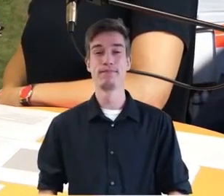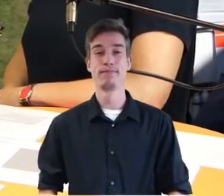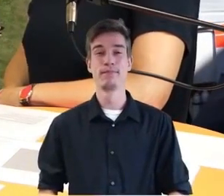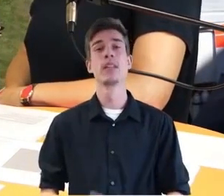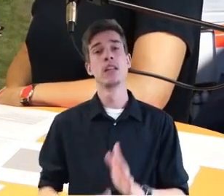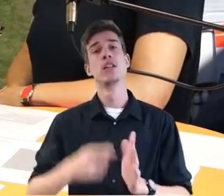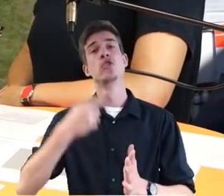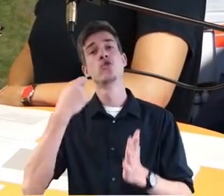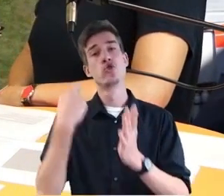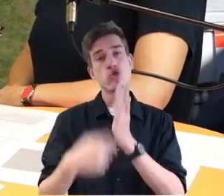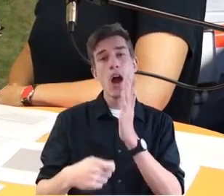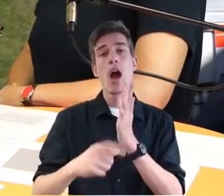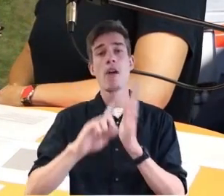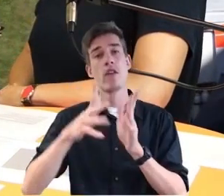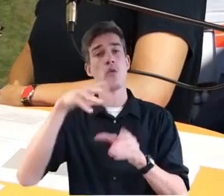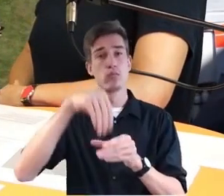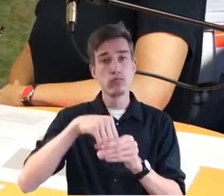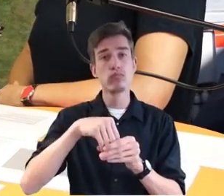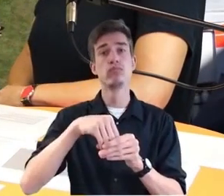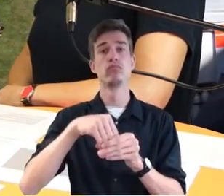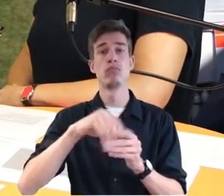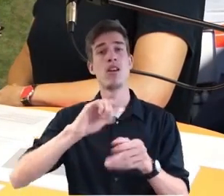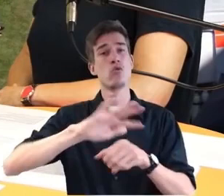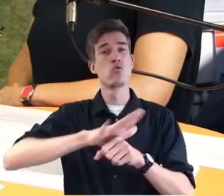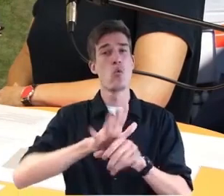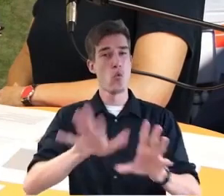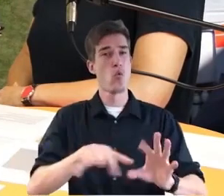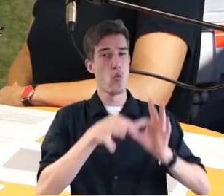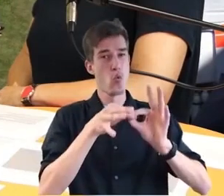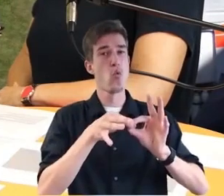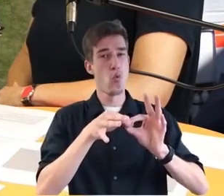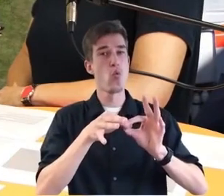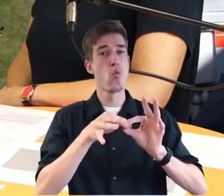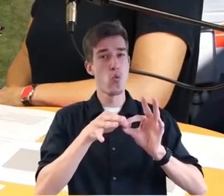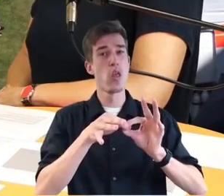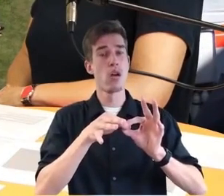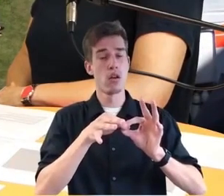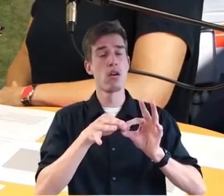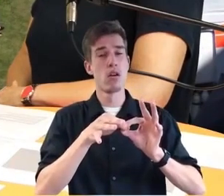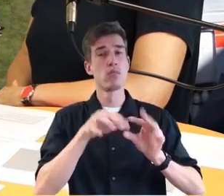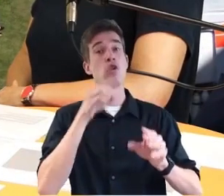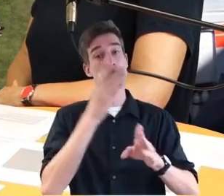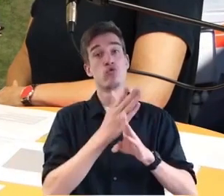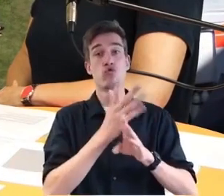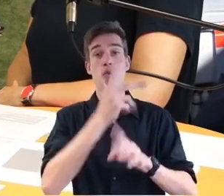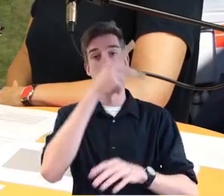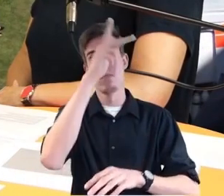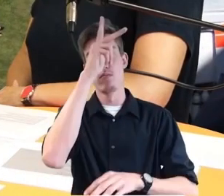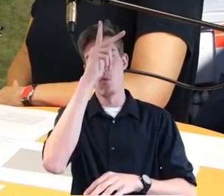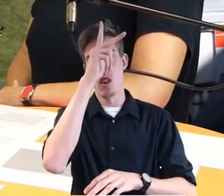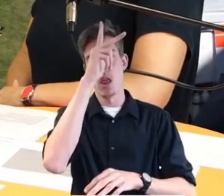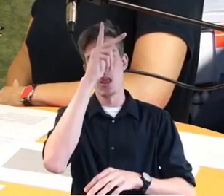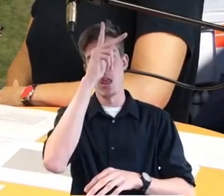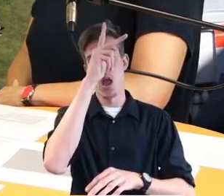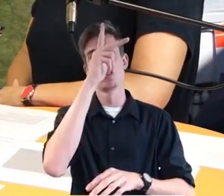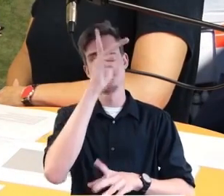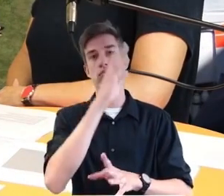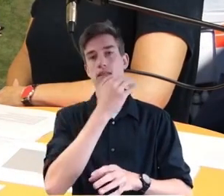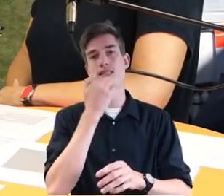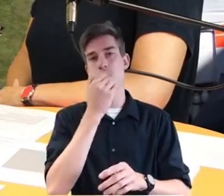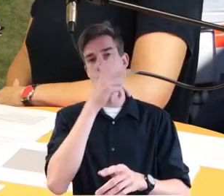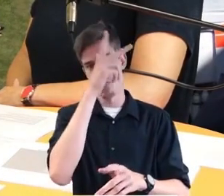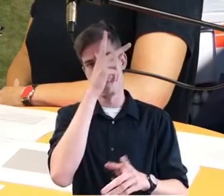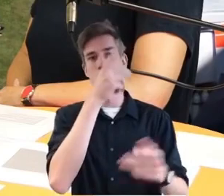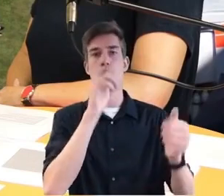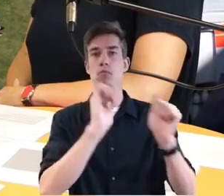Also Straftaten im Hintergrund oder im Zusammenhang mit Corona, diese Informationen kommen von der polizeilichen Kriminalprävention, von unseren Partnern dort.